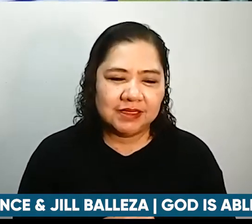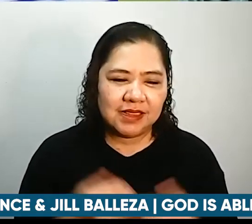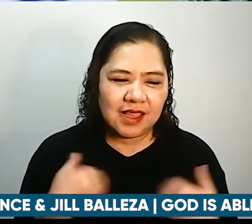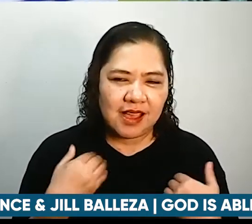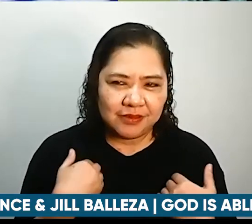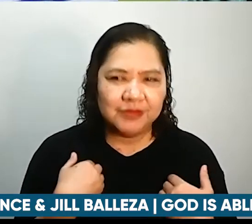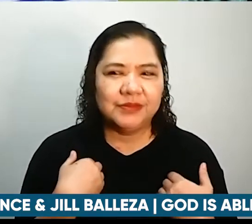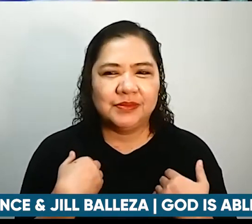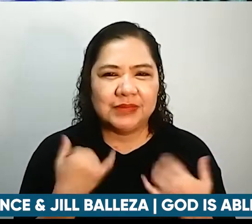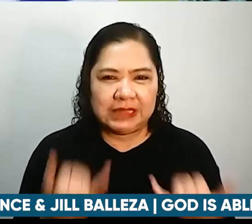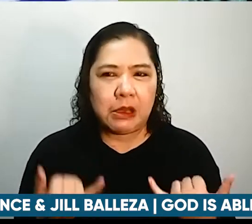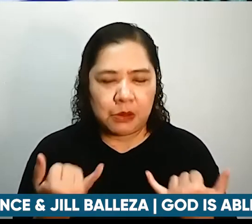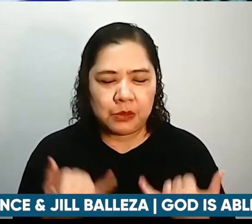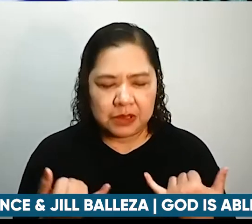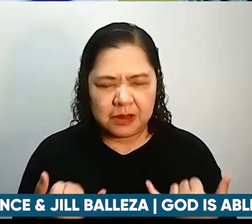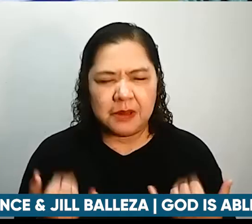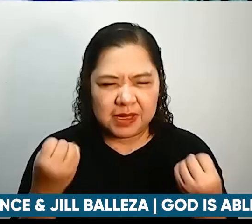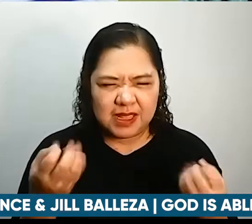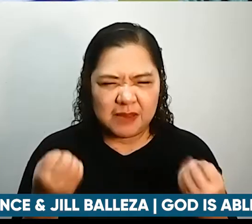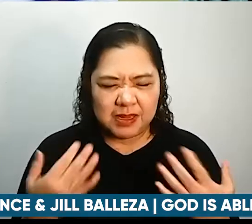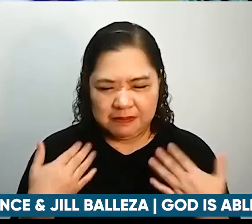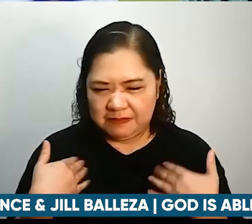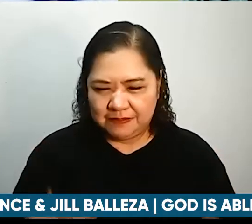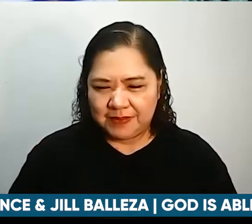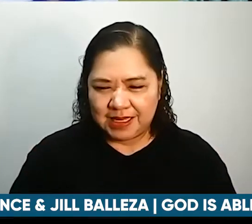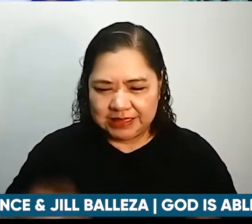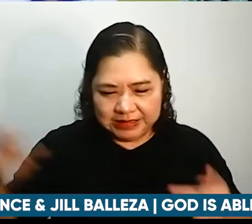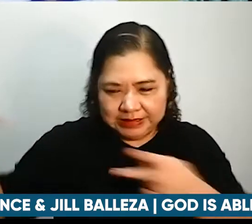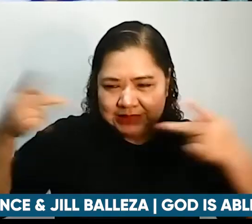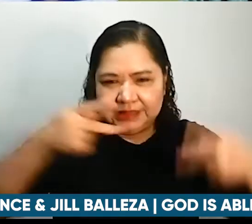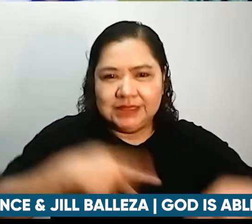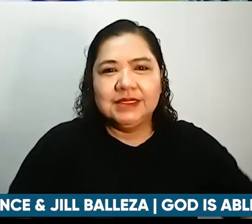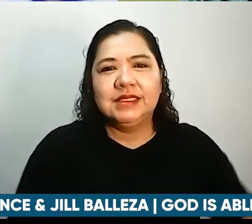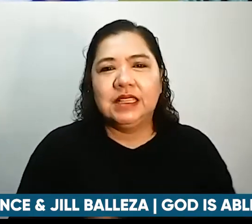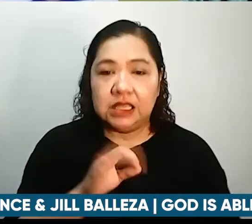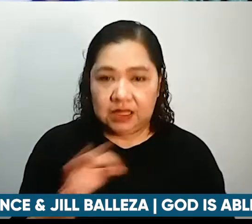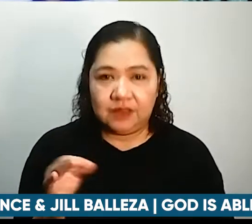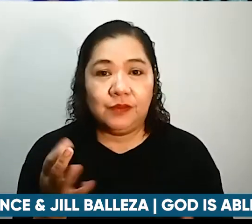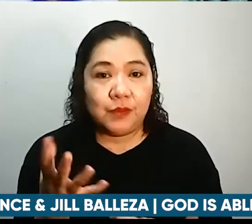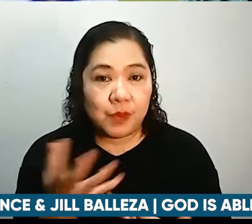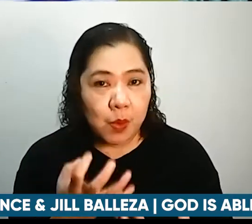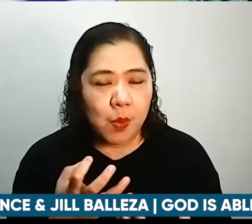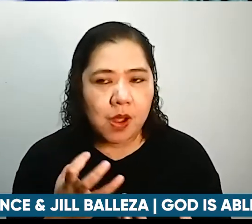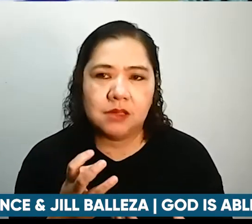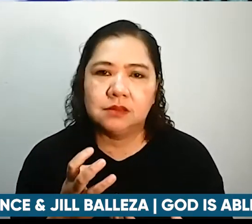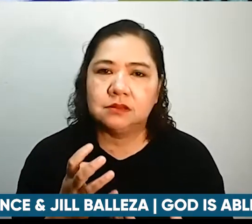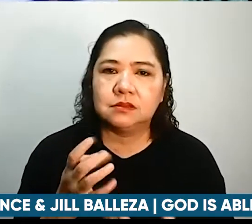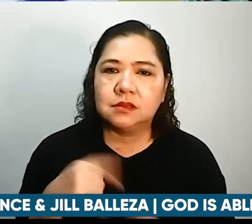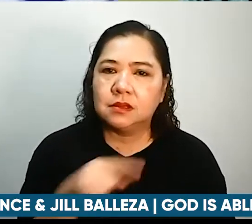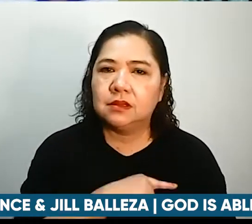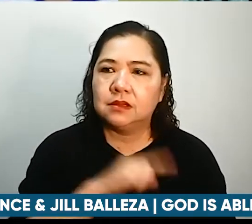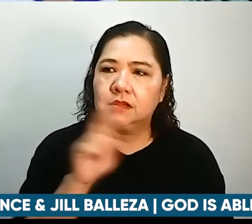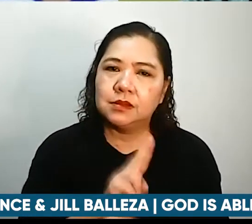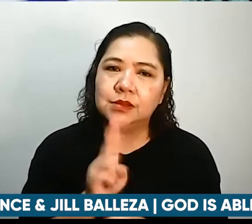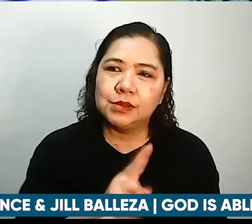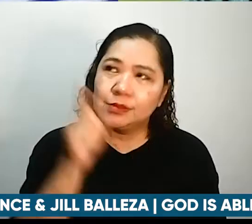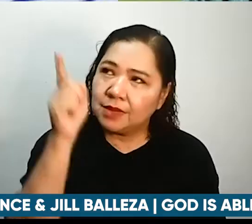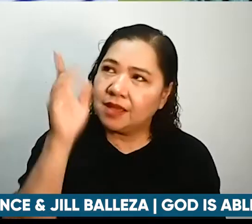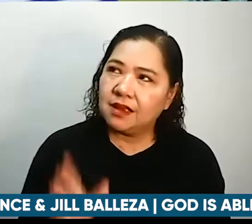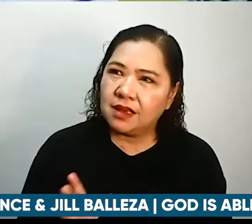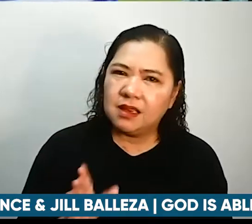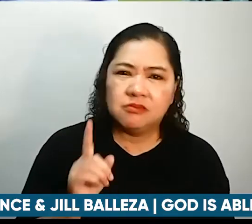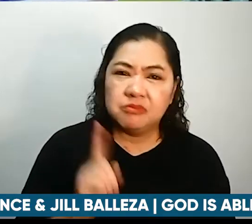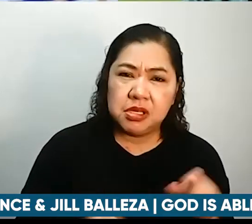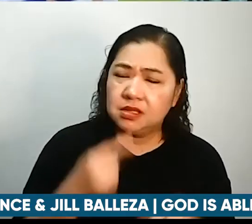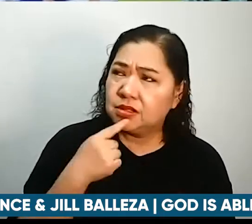nararamdaman na kailangan medyo kung gusto natin na magamit pa talaga tayo ng Lord. Hindi lang natin sasabing, Lord, gamitin mo ko.